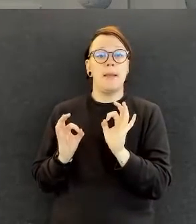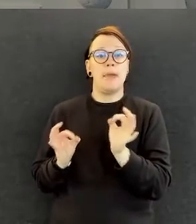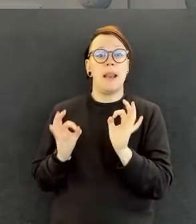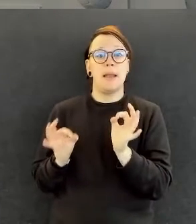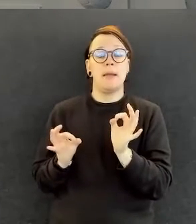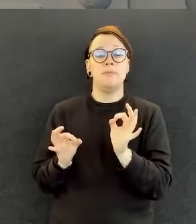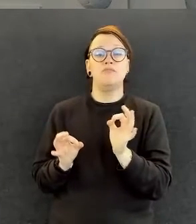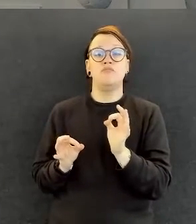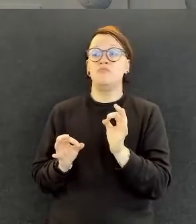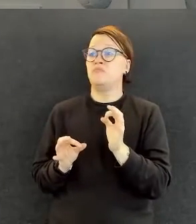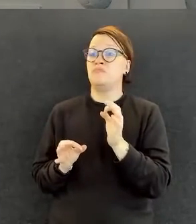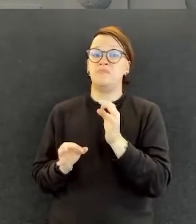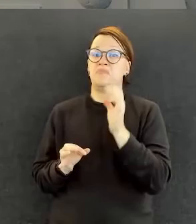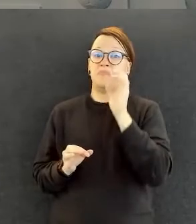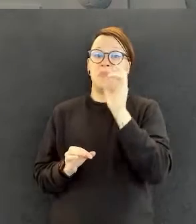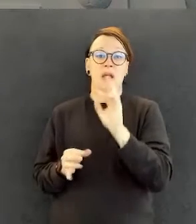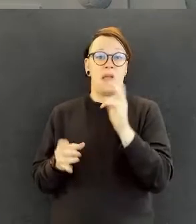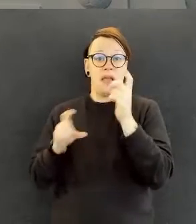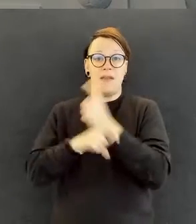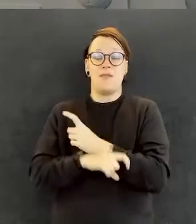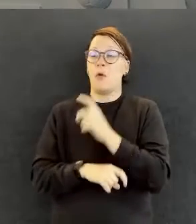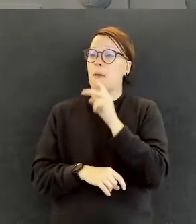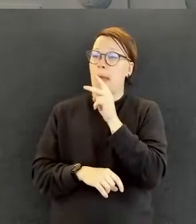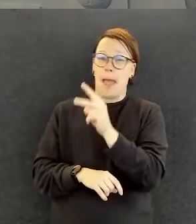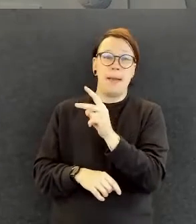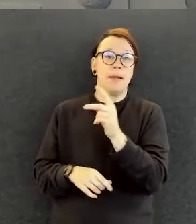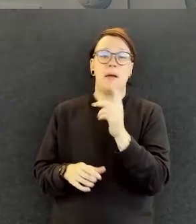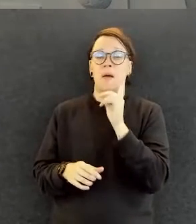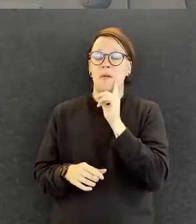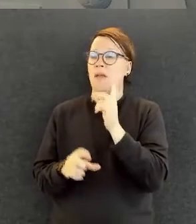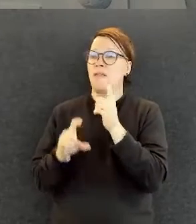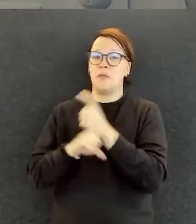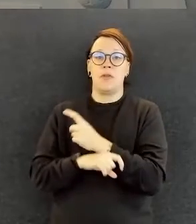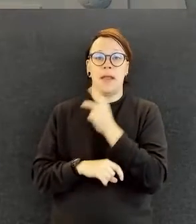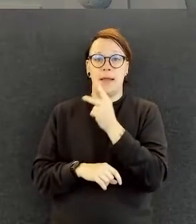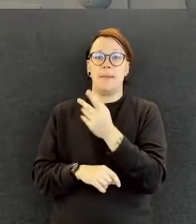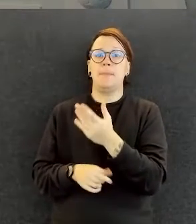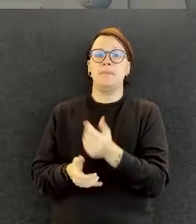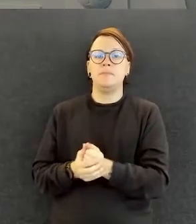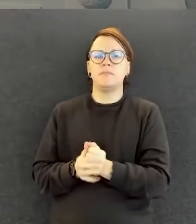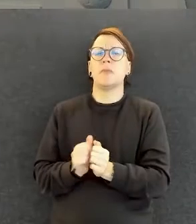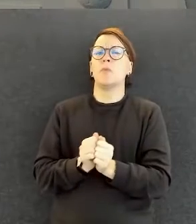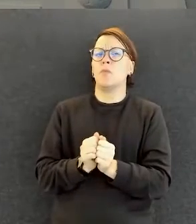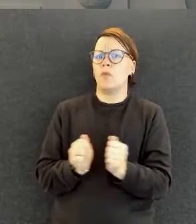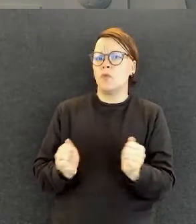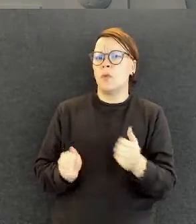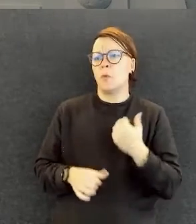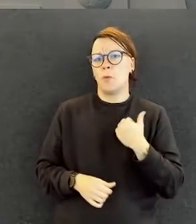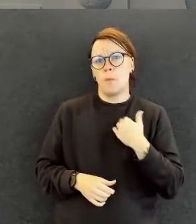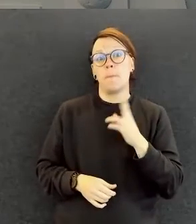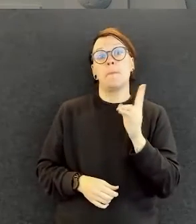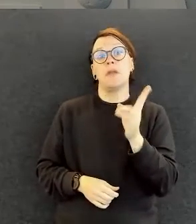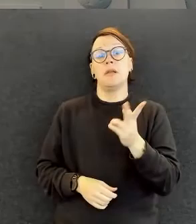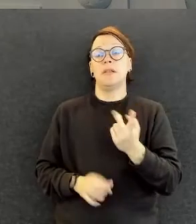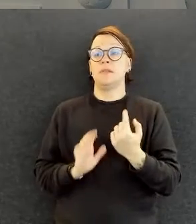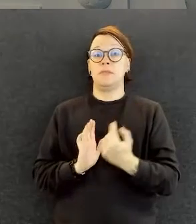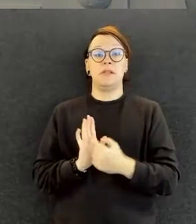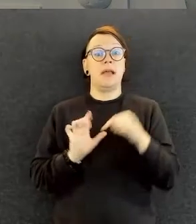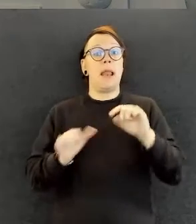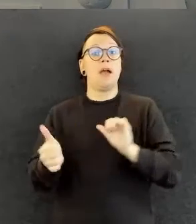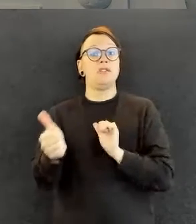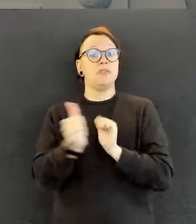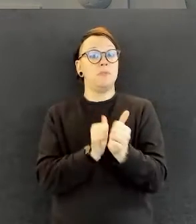huomata tai mitenkään nähdä. Mutta kyllä mä koen, että kun mä vaikka kuulin täällä